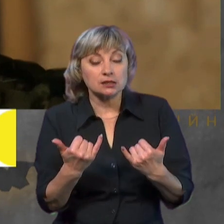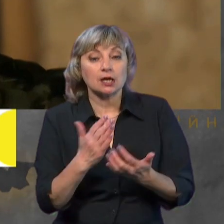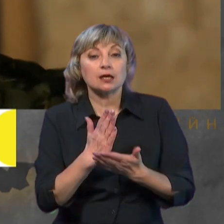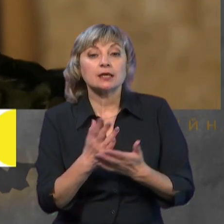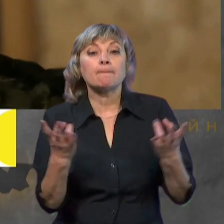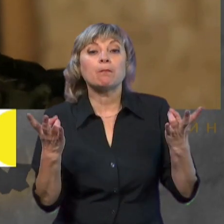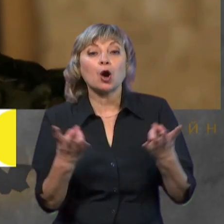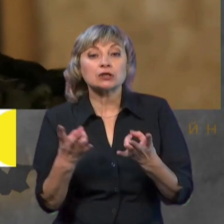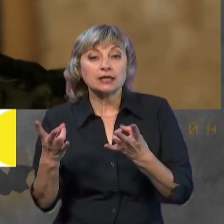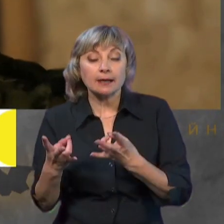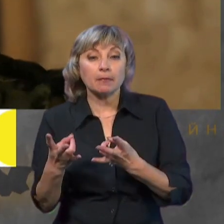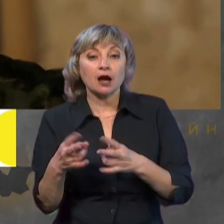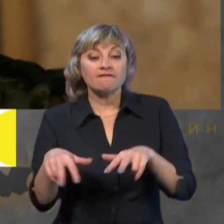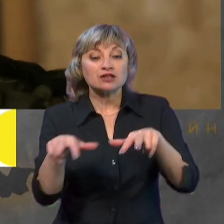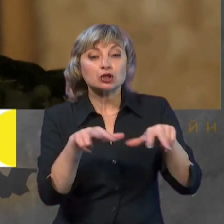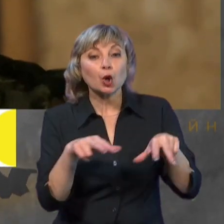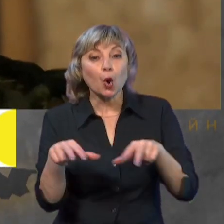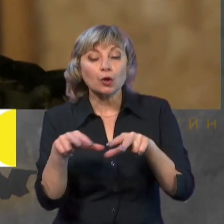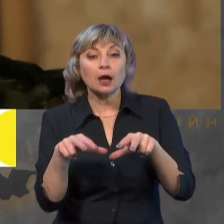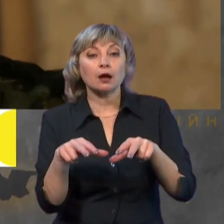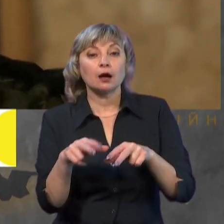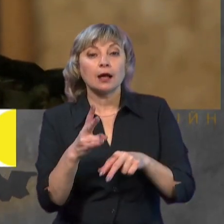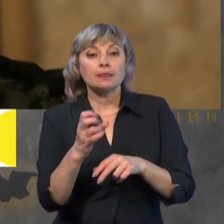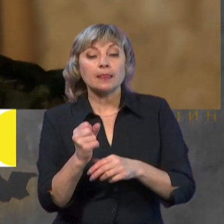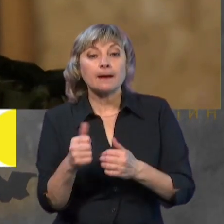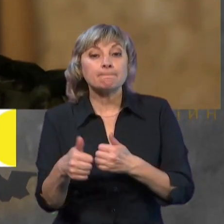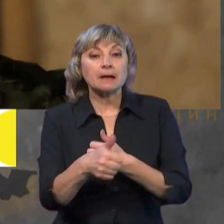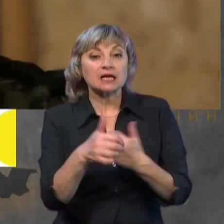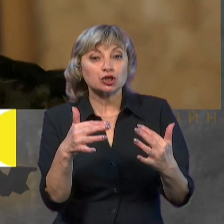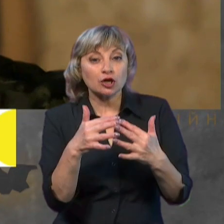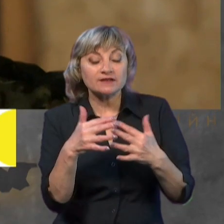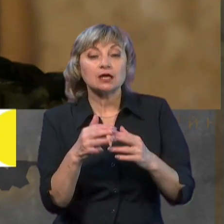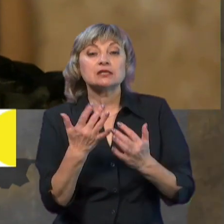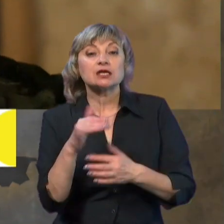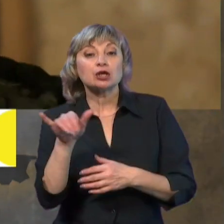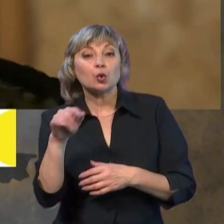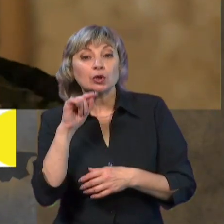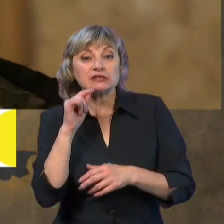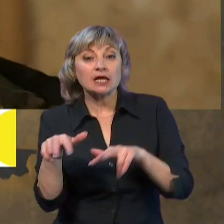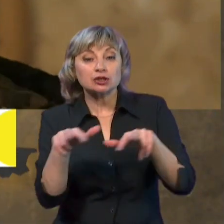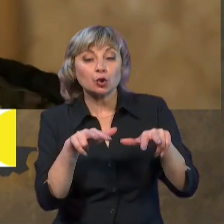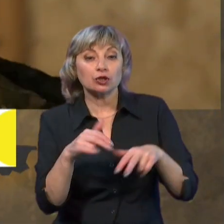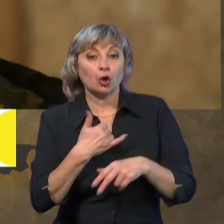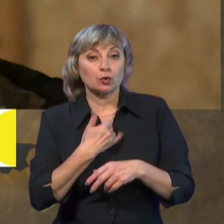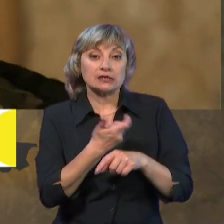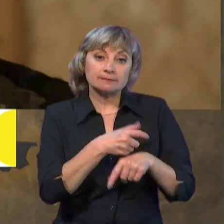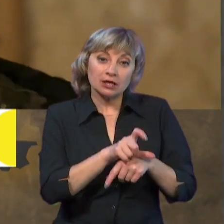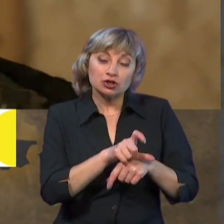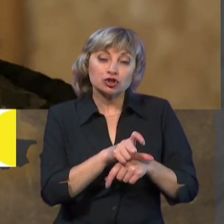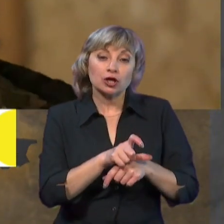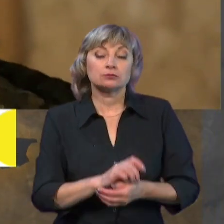потреба в дронах на передовій, і скільки в росіян дронів? В нас їх більше?